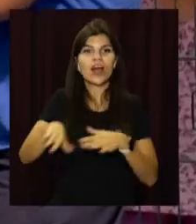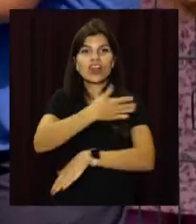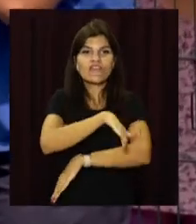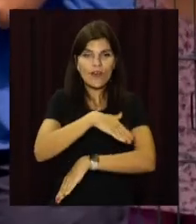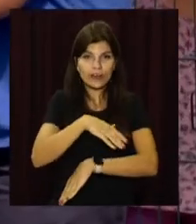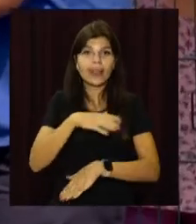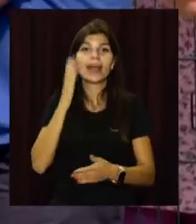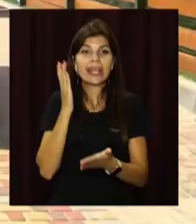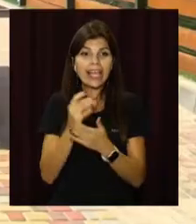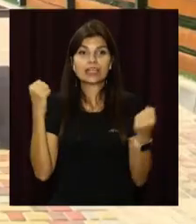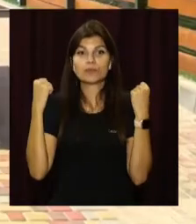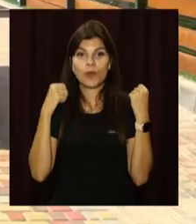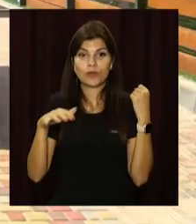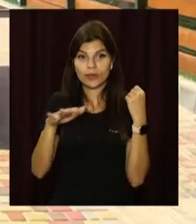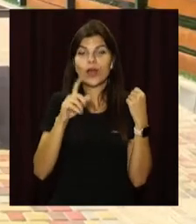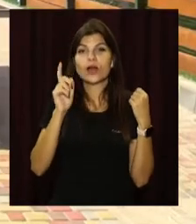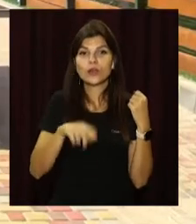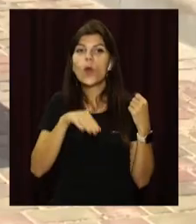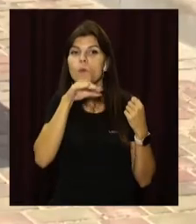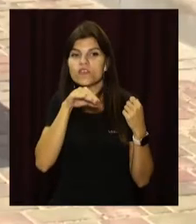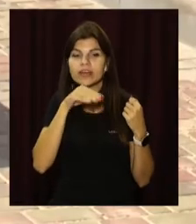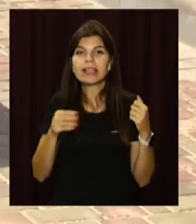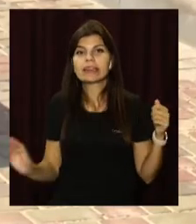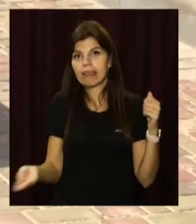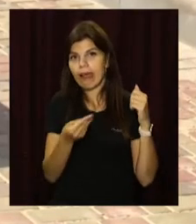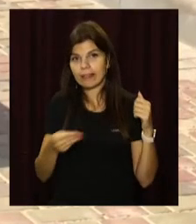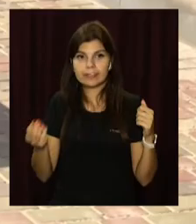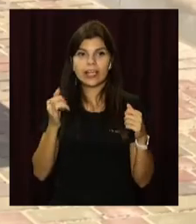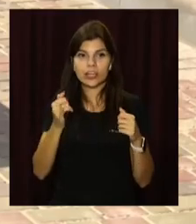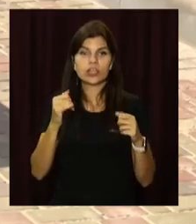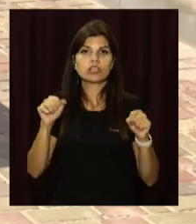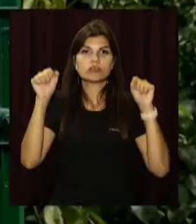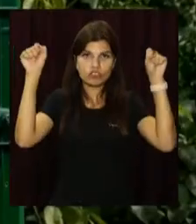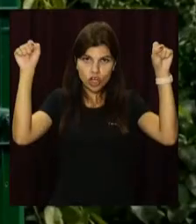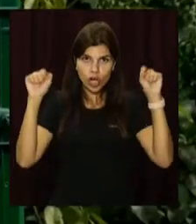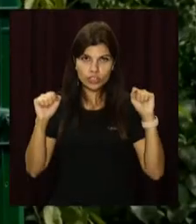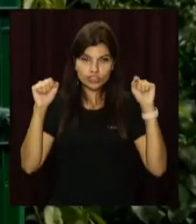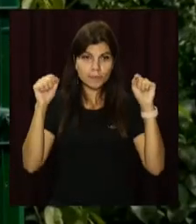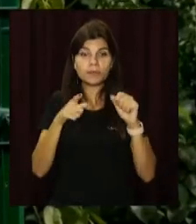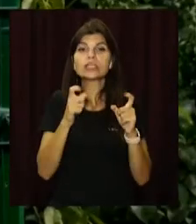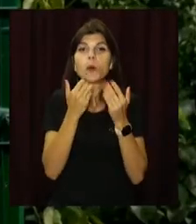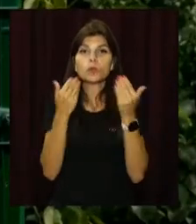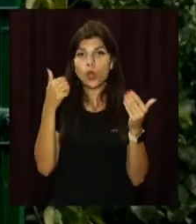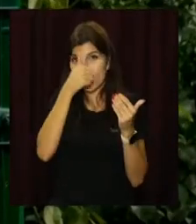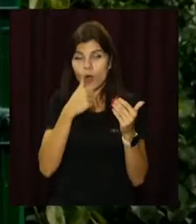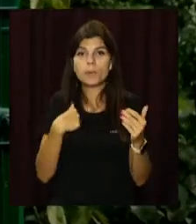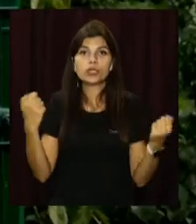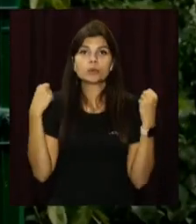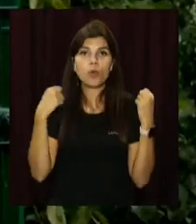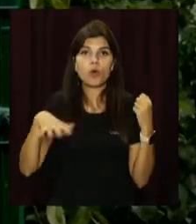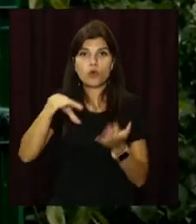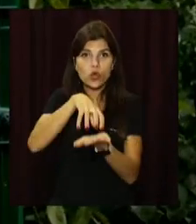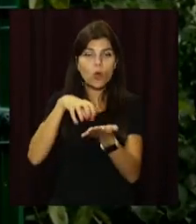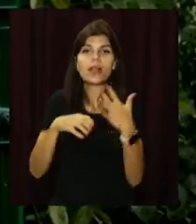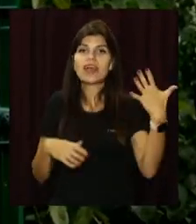дворів. Є на спортмайданчику також професійні тенісні столи і тренажери. За останні роки ми побудували спортивний комплекс